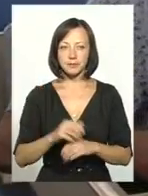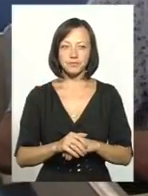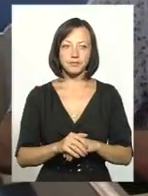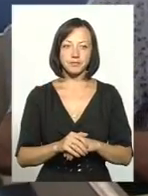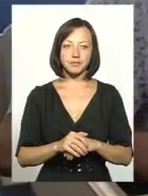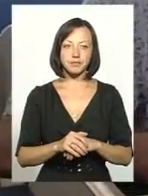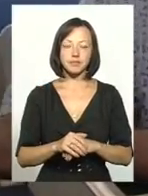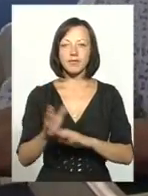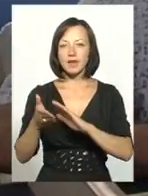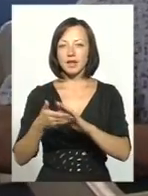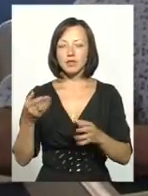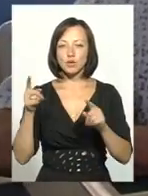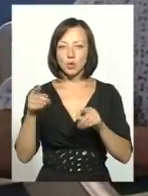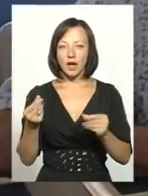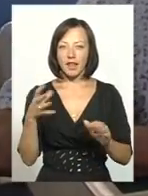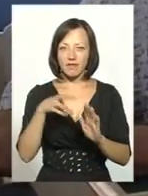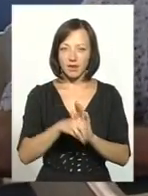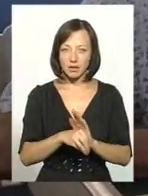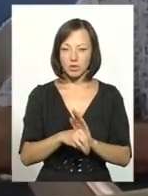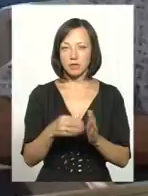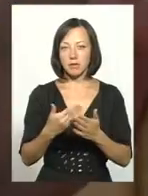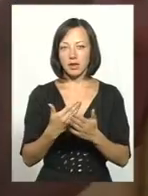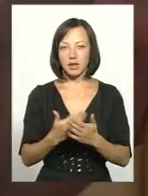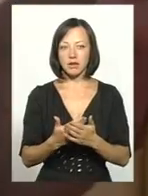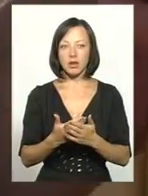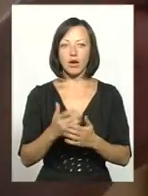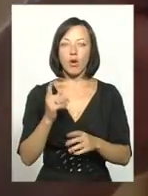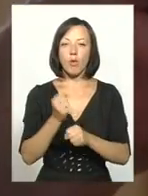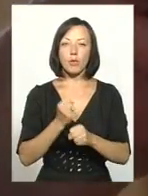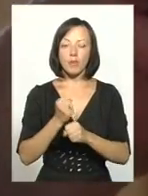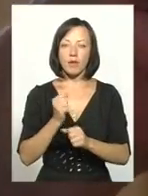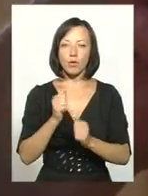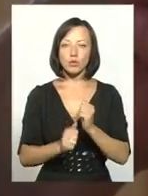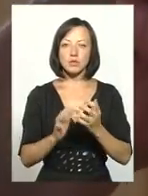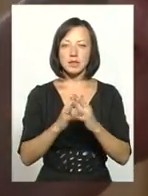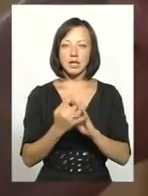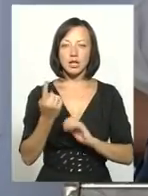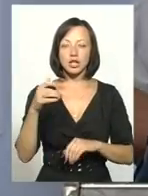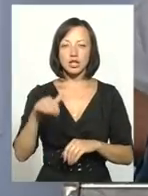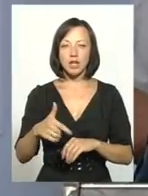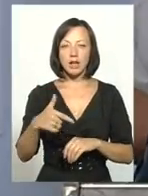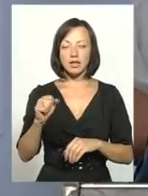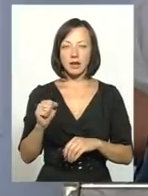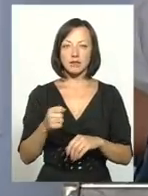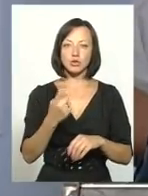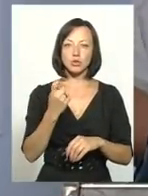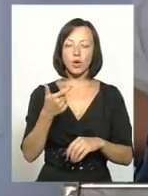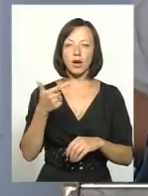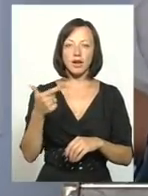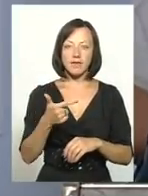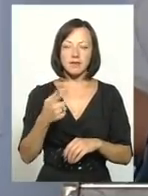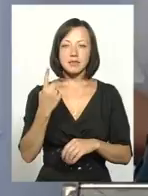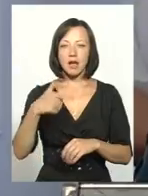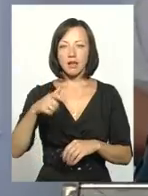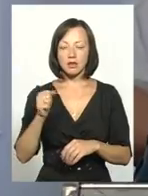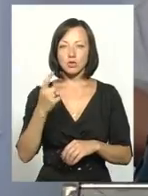туди інвестора. Інвестор теж сидить, який, наприклад, сьогодні обробляє в кожному селі по тисячу гектар землі. Це буде 100 гривень за гектар, тобто